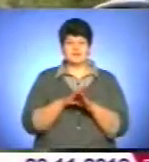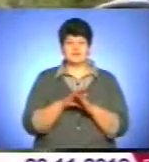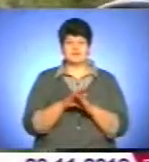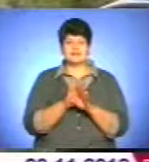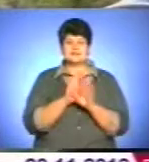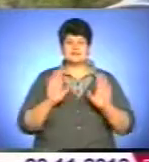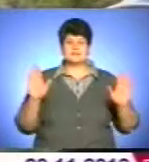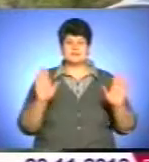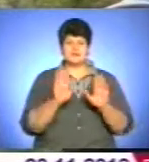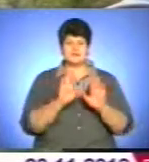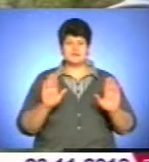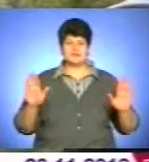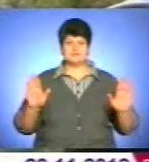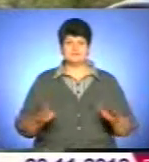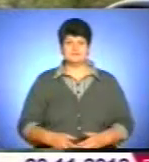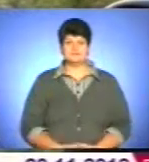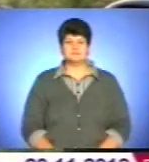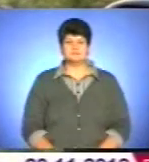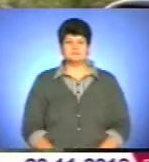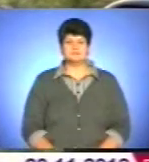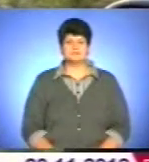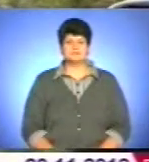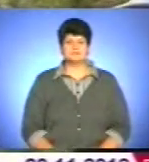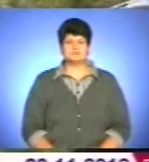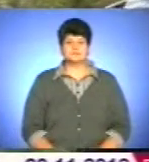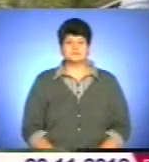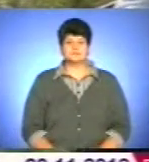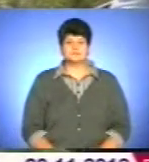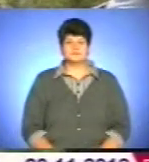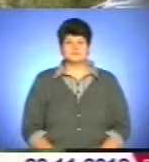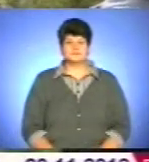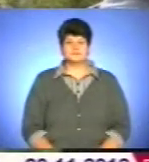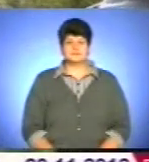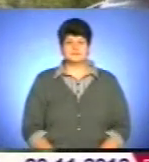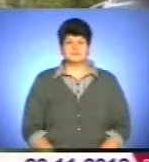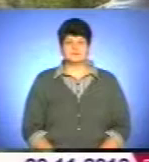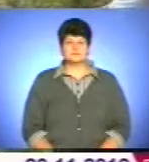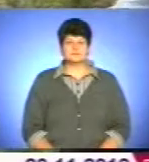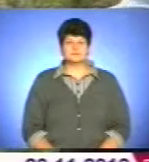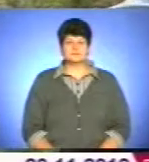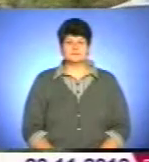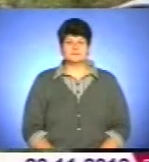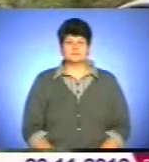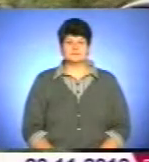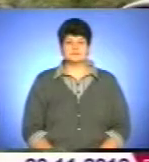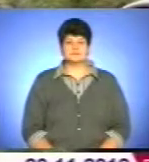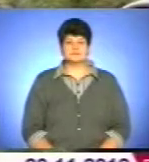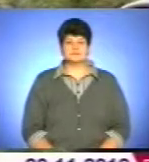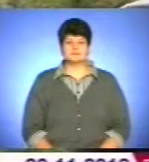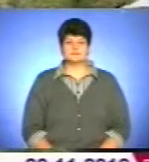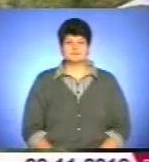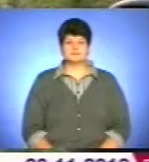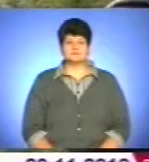«Ой, під львівським замоком старий дуб стояв,